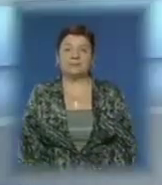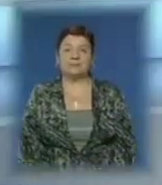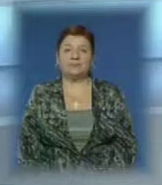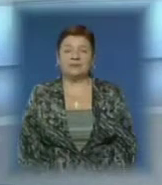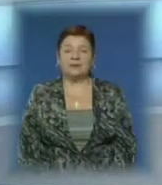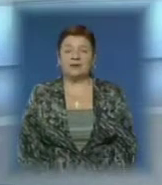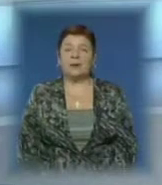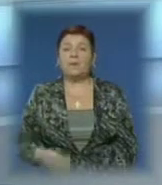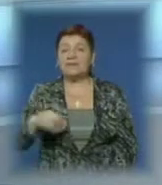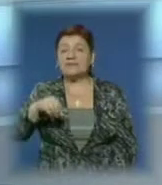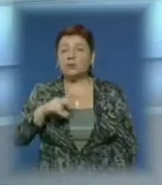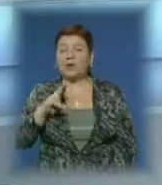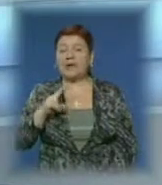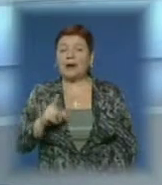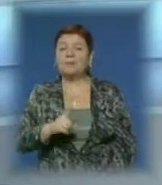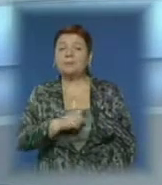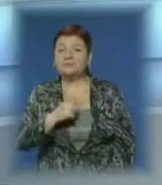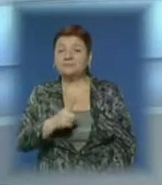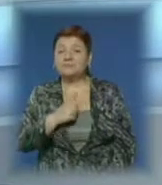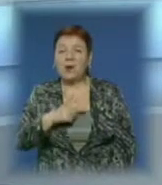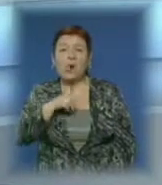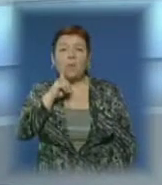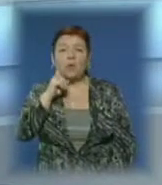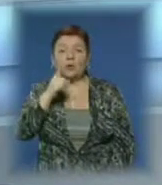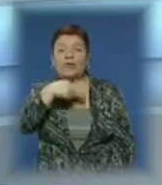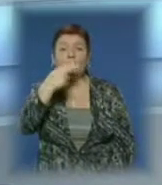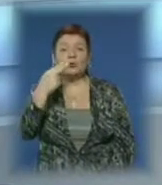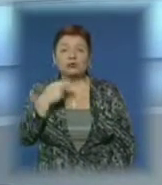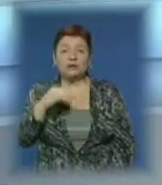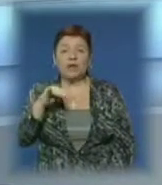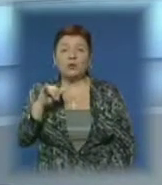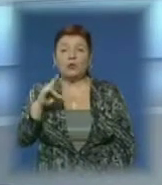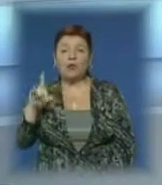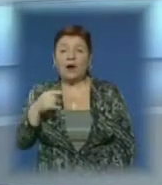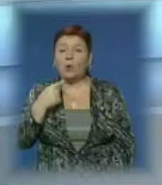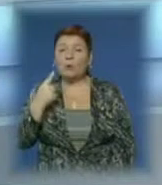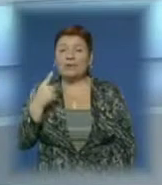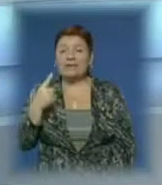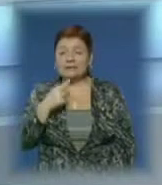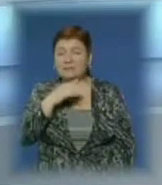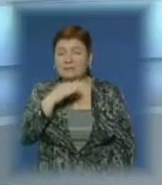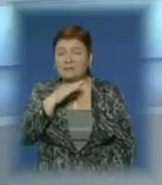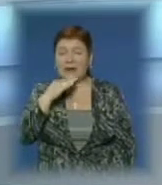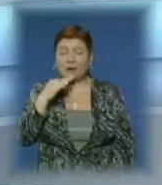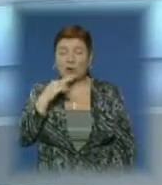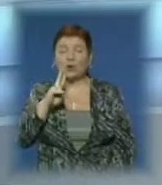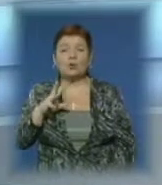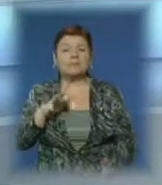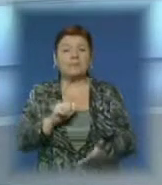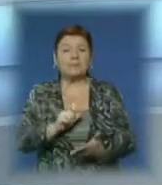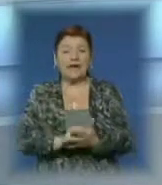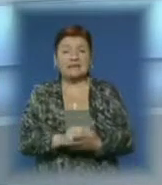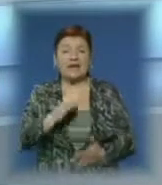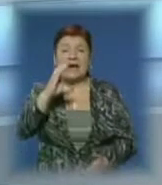Пісок як інструмент мистецтва. Молода закарпатська художниця Юлія Моронова – одна з небагатьох в Україні, хто займається сенд